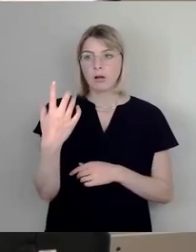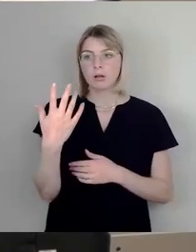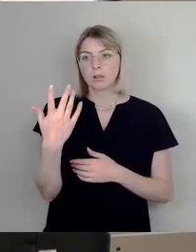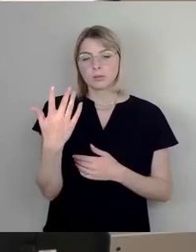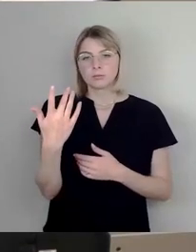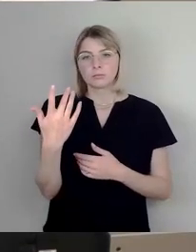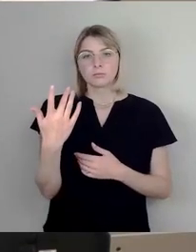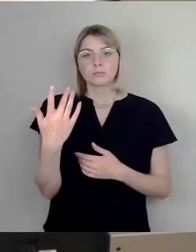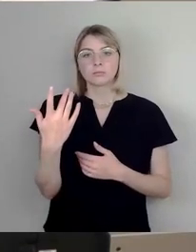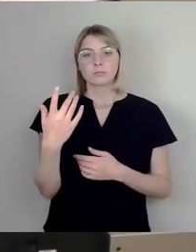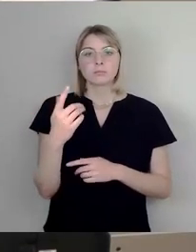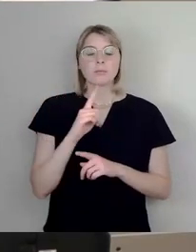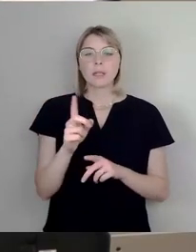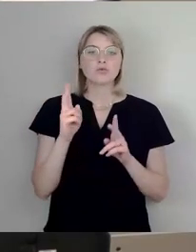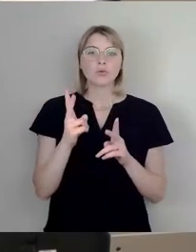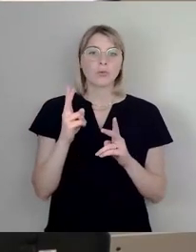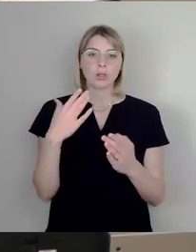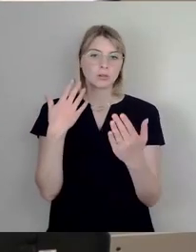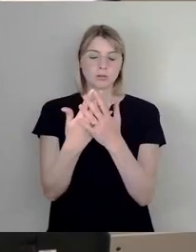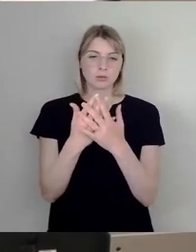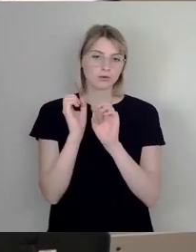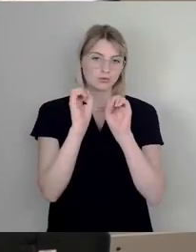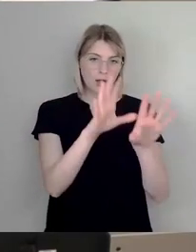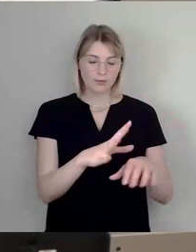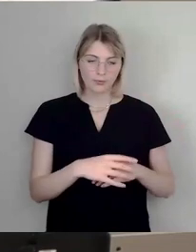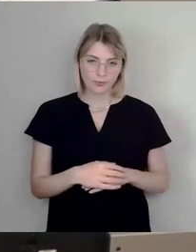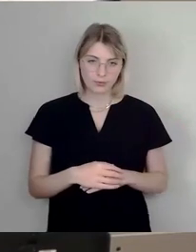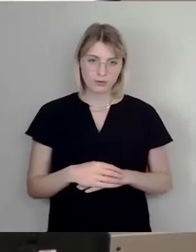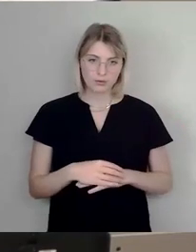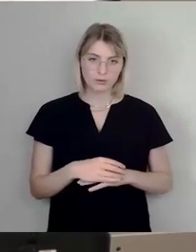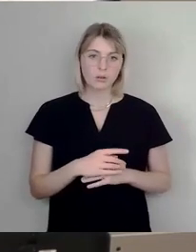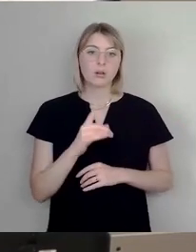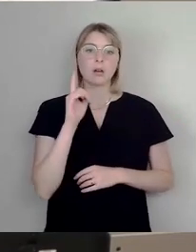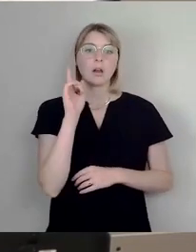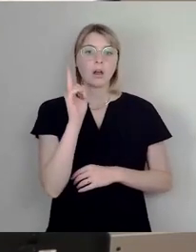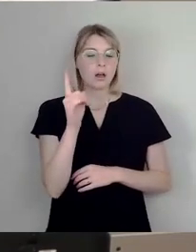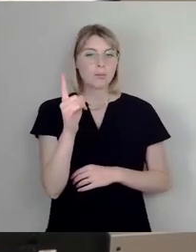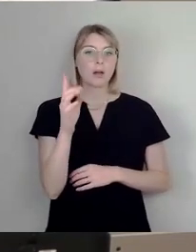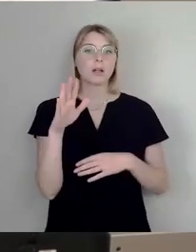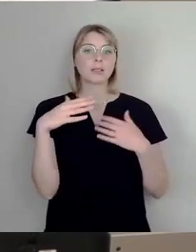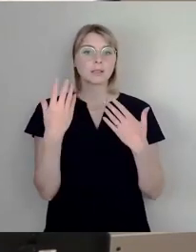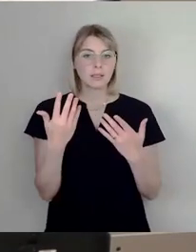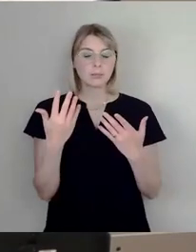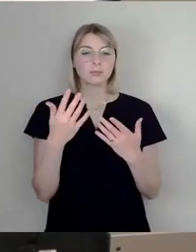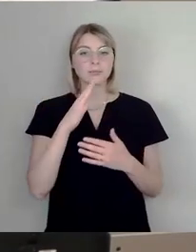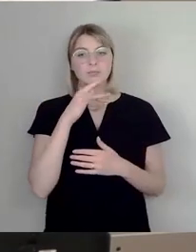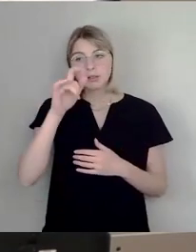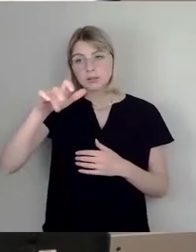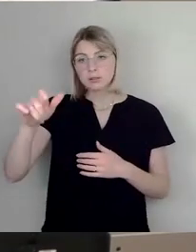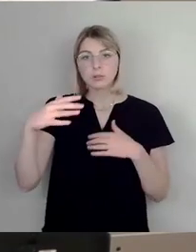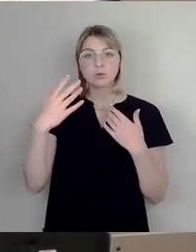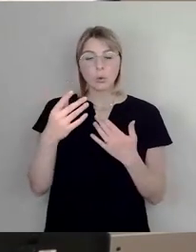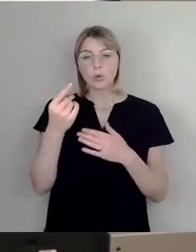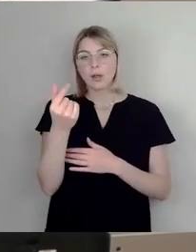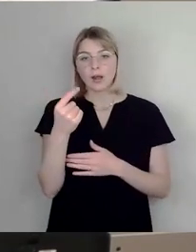natürlich nicht gleich zu einer Freiheitsstrafe verurteilt. Aber es gibt genügend Menschen, die dann zu Geldstrafen